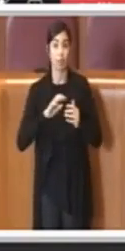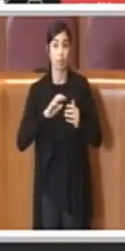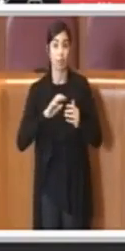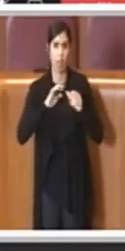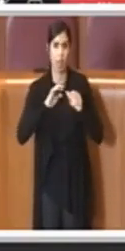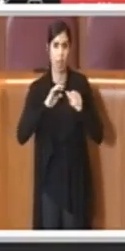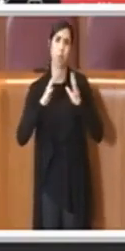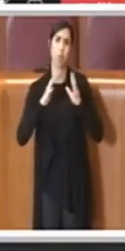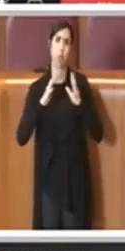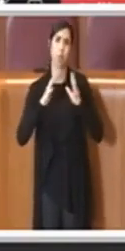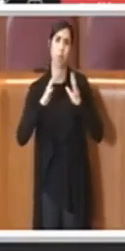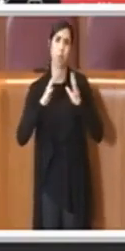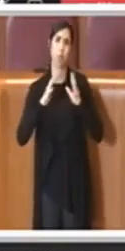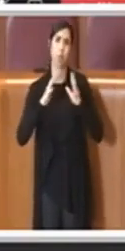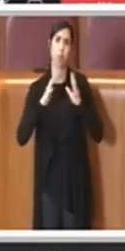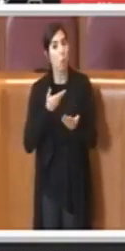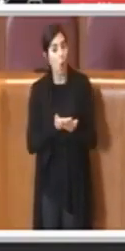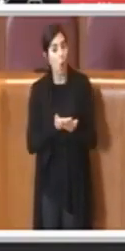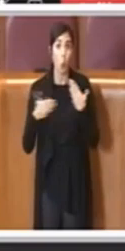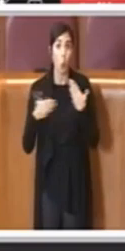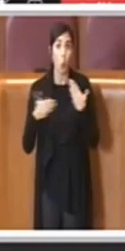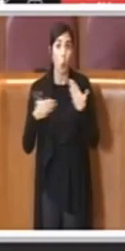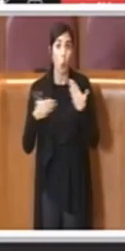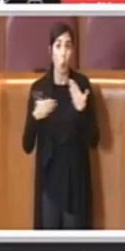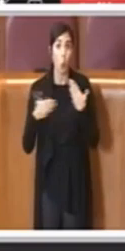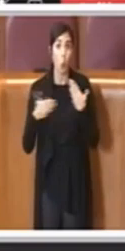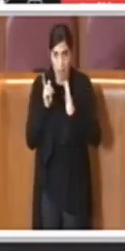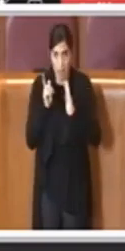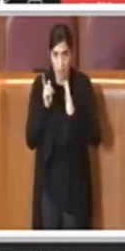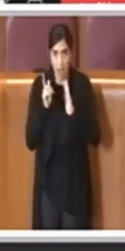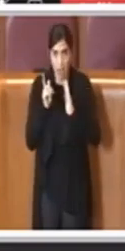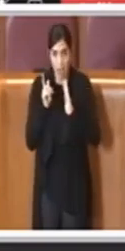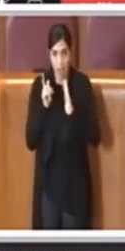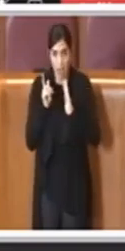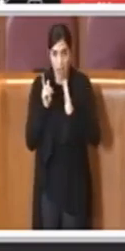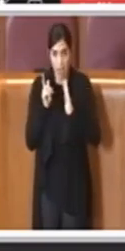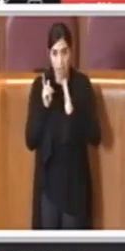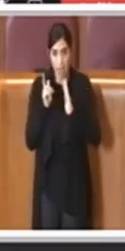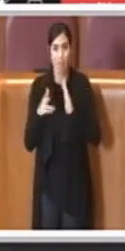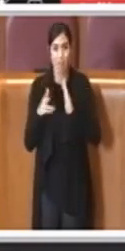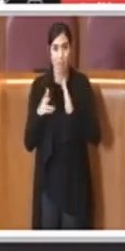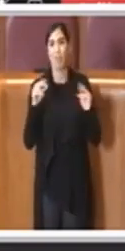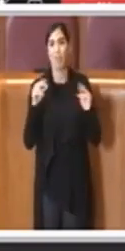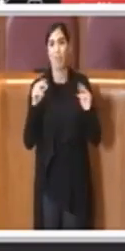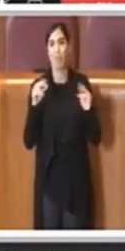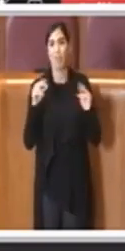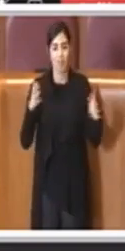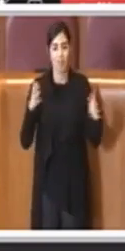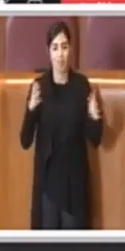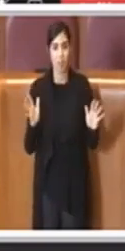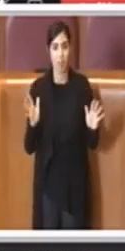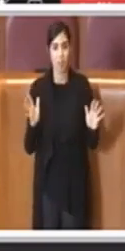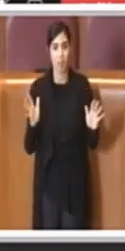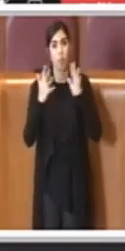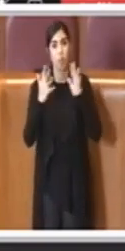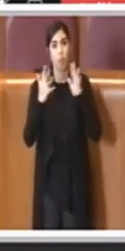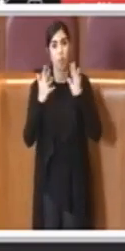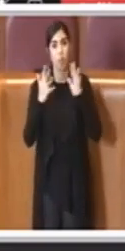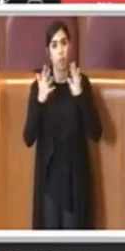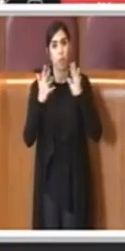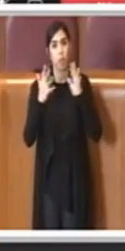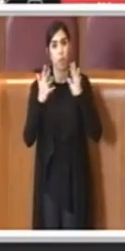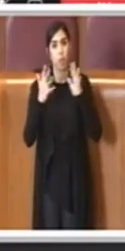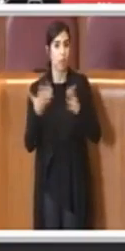mozione urgente presentata una settimana fa, ma come detto la situazione è in